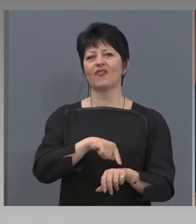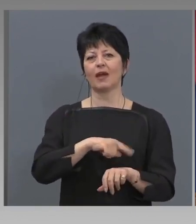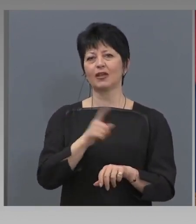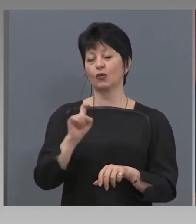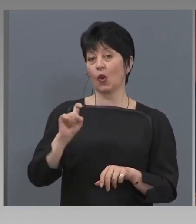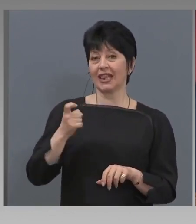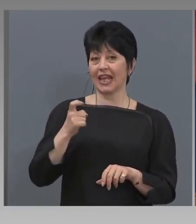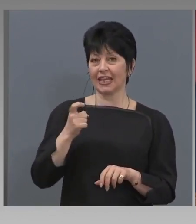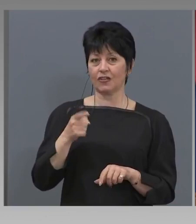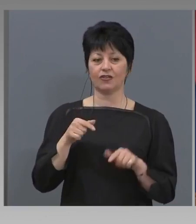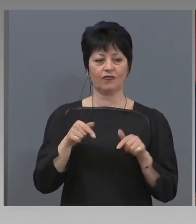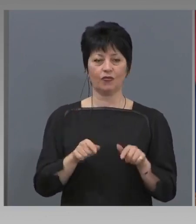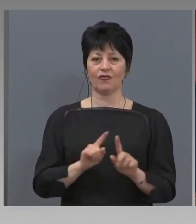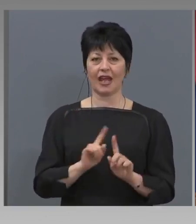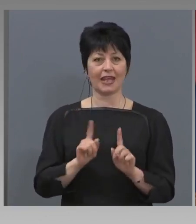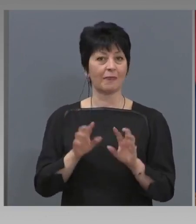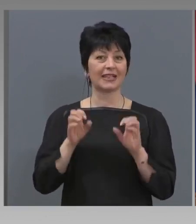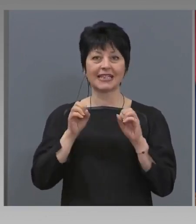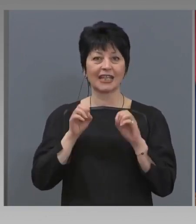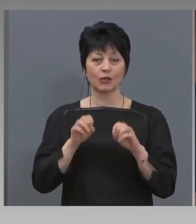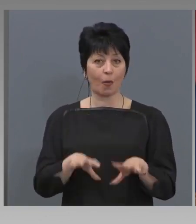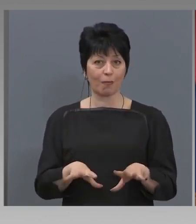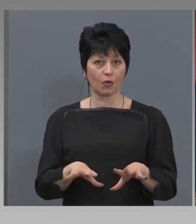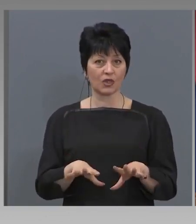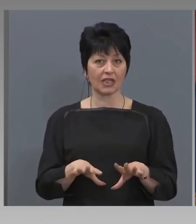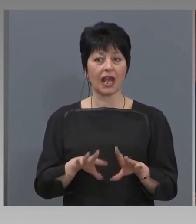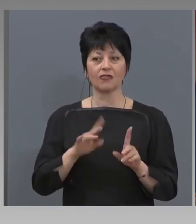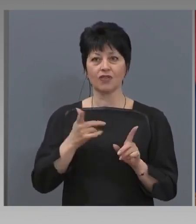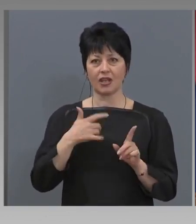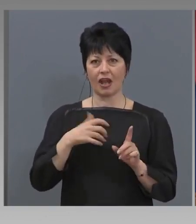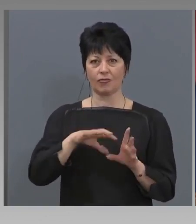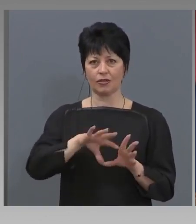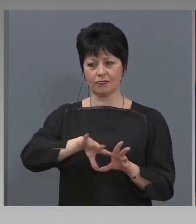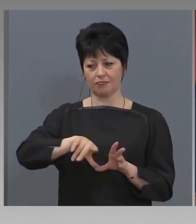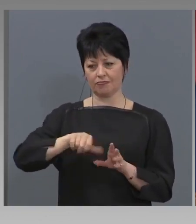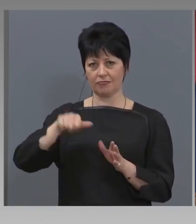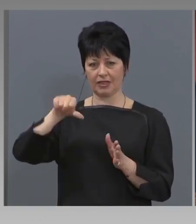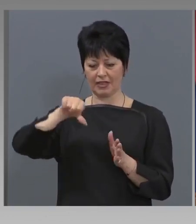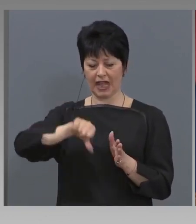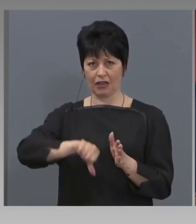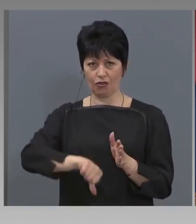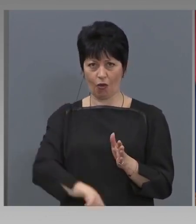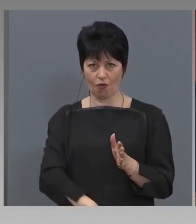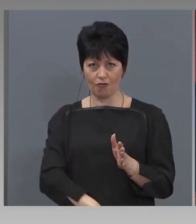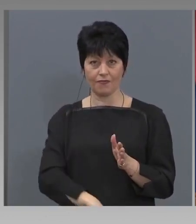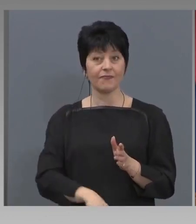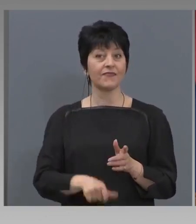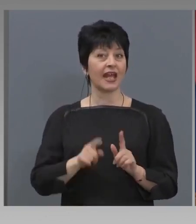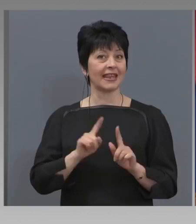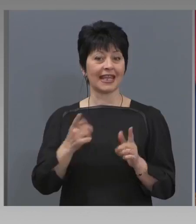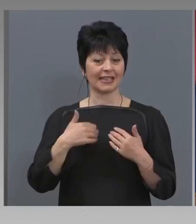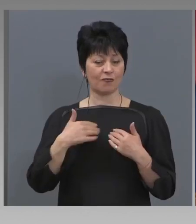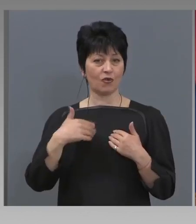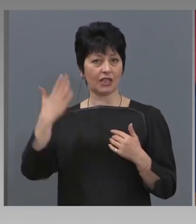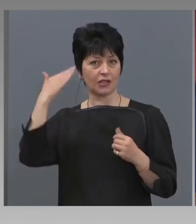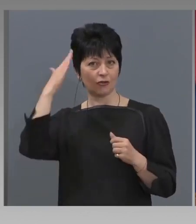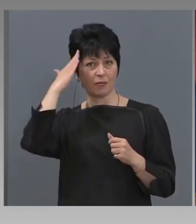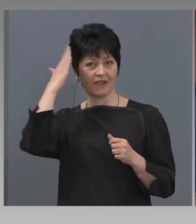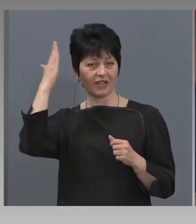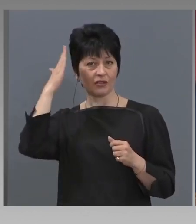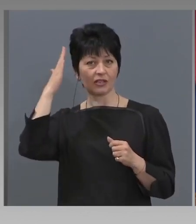не може да се допусне някой да ни завлече надолу, вече не само от нашето правителство, а и от